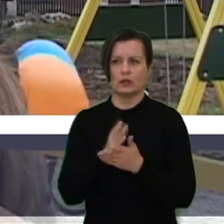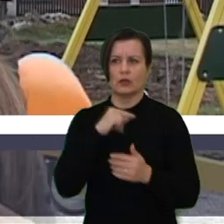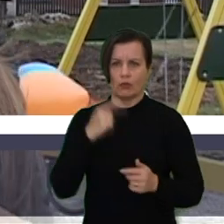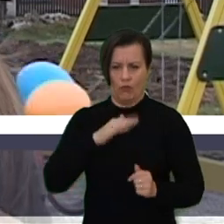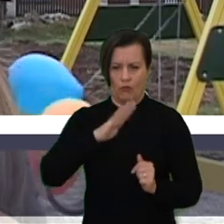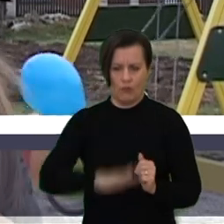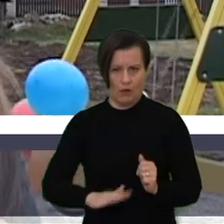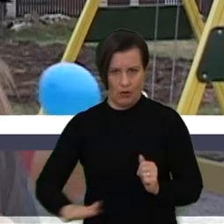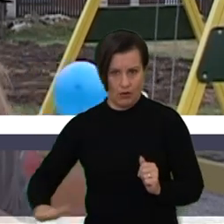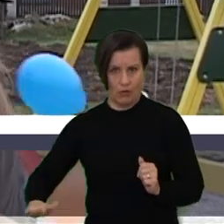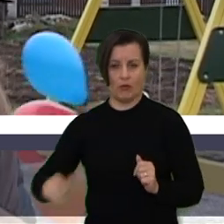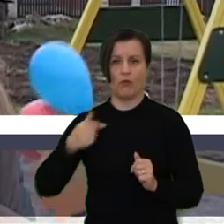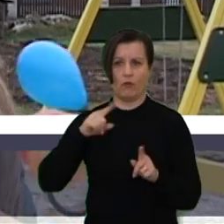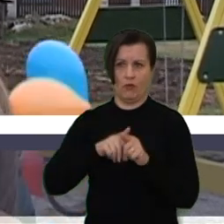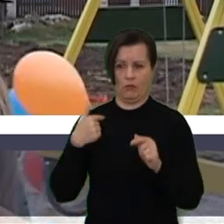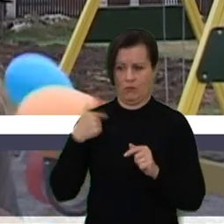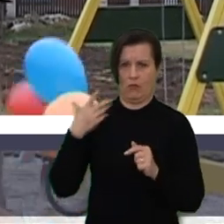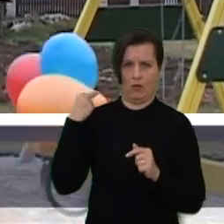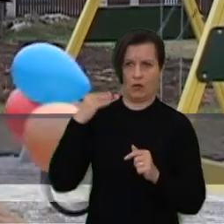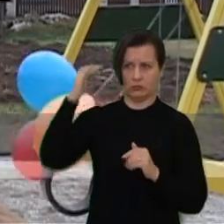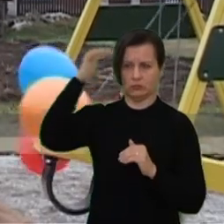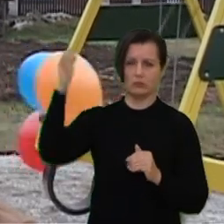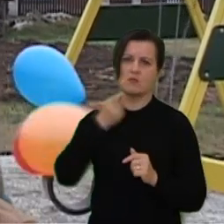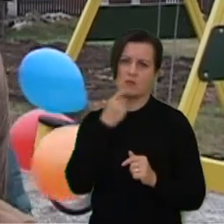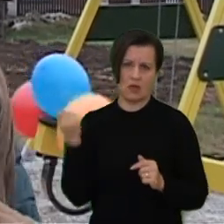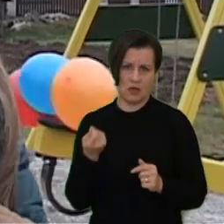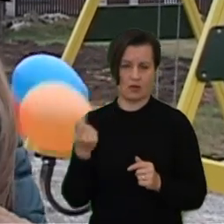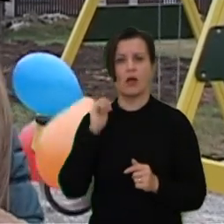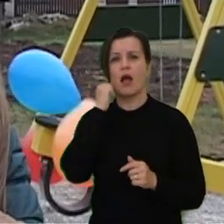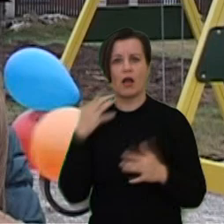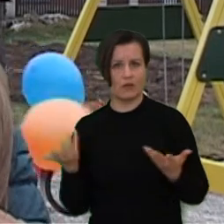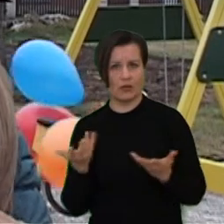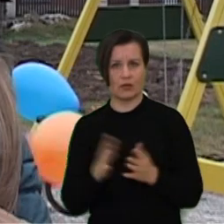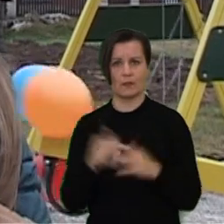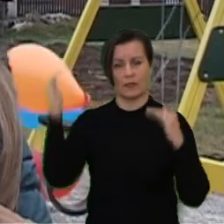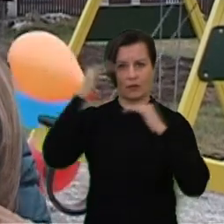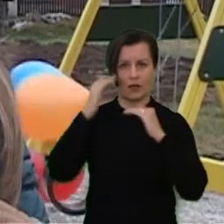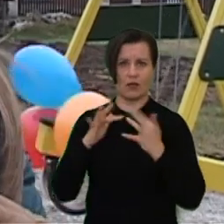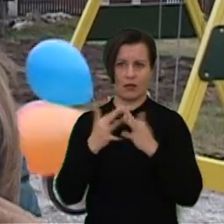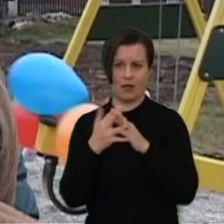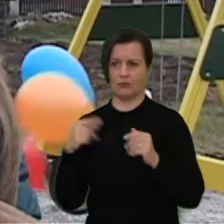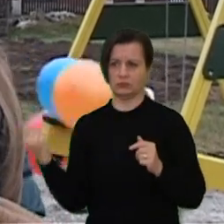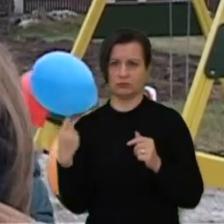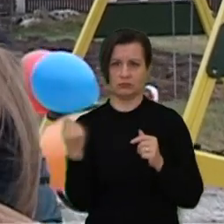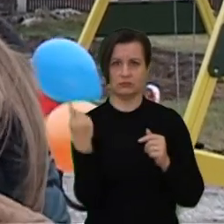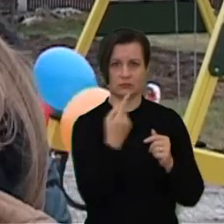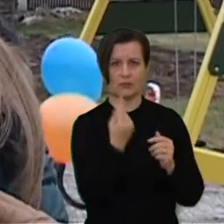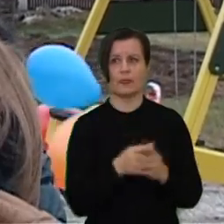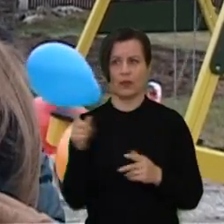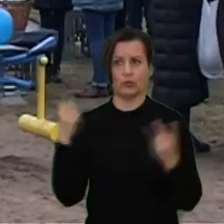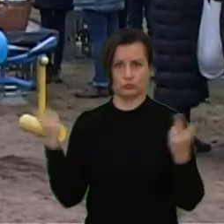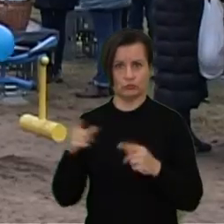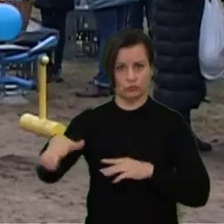O tokio kaip mūsų metų, tai labai mažai. O ką veikiam, tai vaikštom po... vakarai išvaikštom po